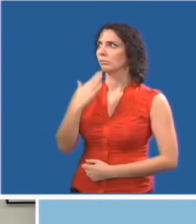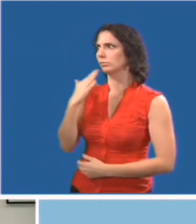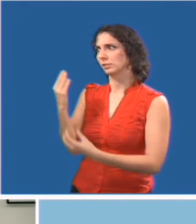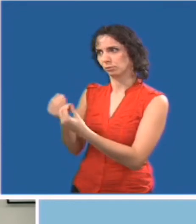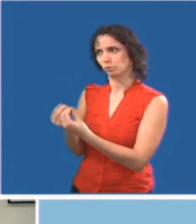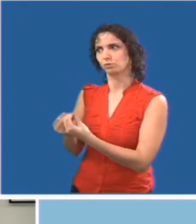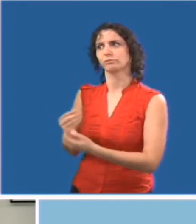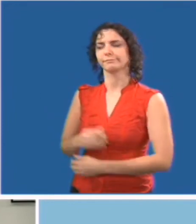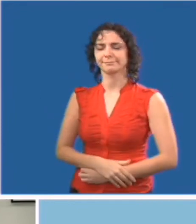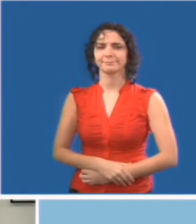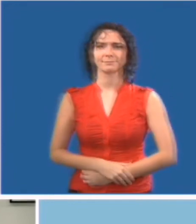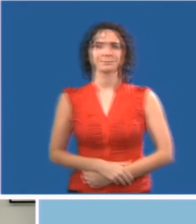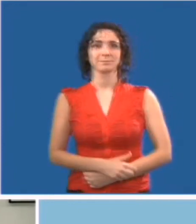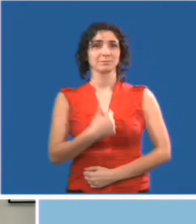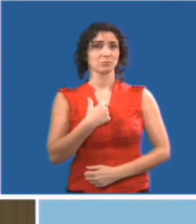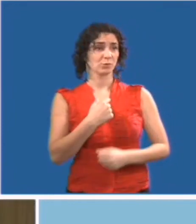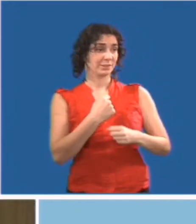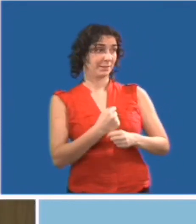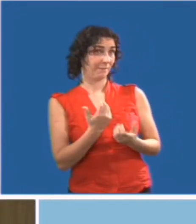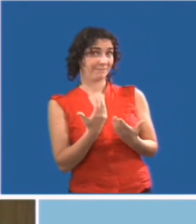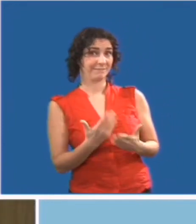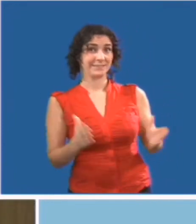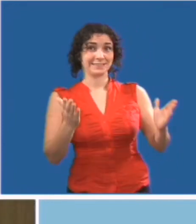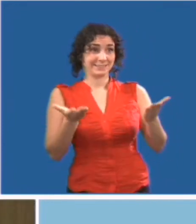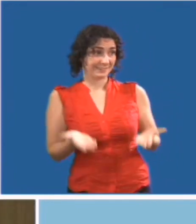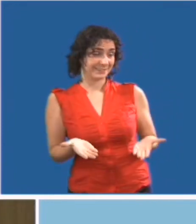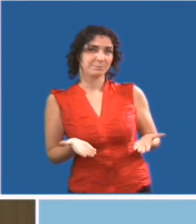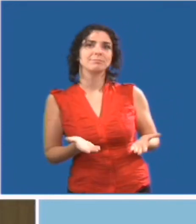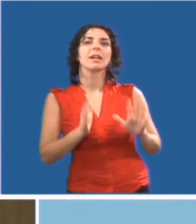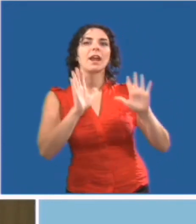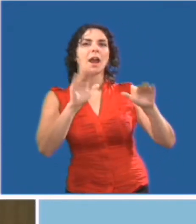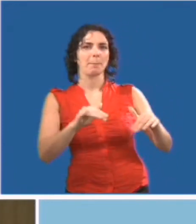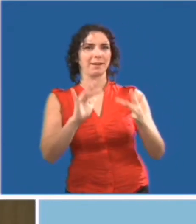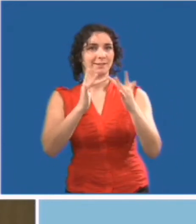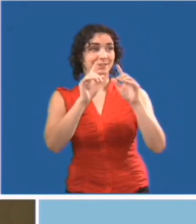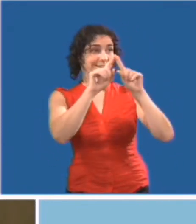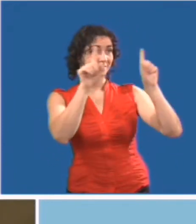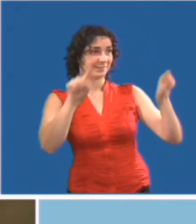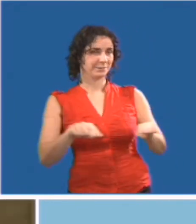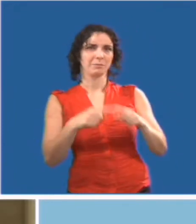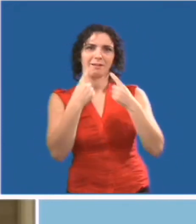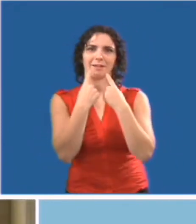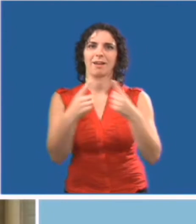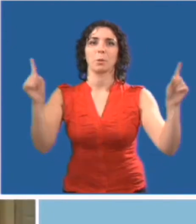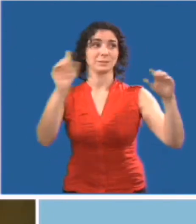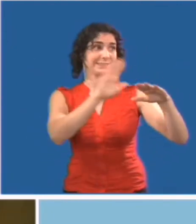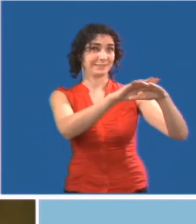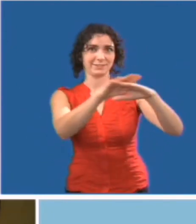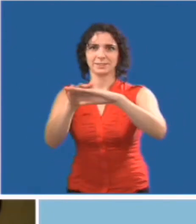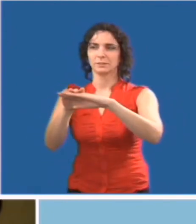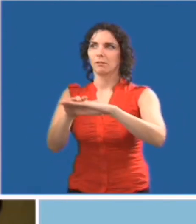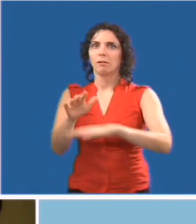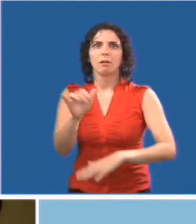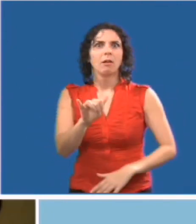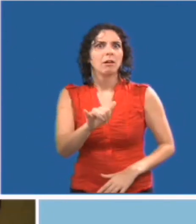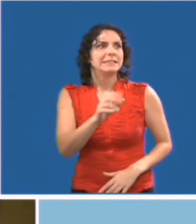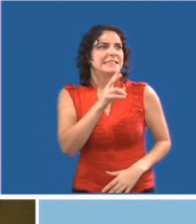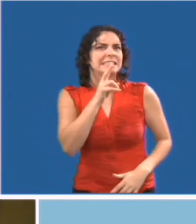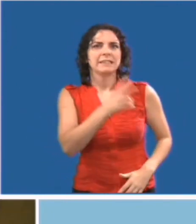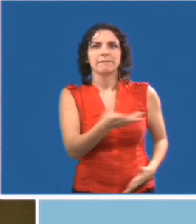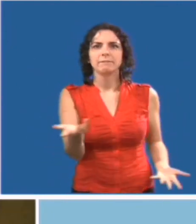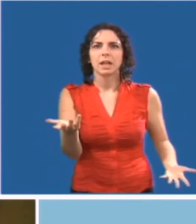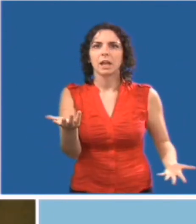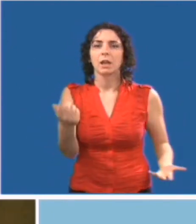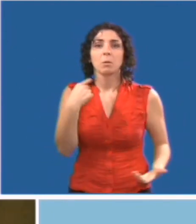Merci beaucoup. Je vais afficher un avis sur notre site Web aussitôt que j'aurai terminé ici. Oh, je viens de me